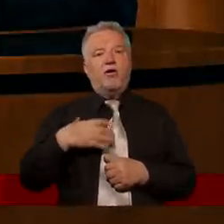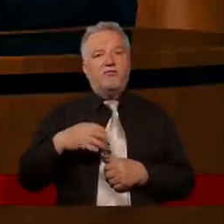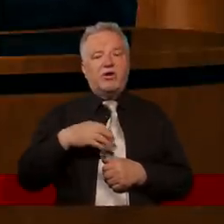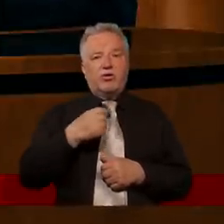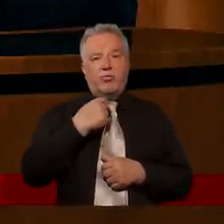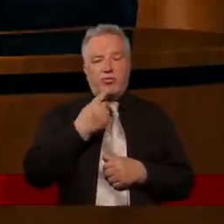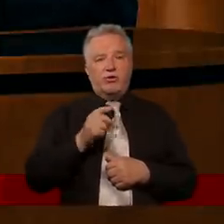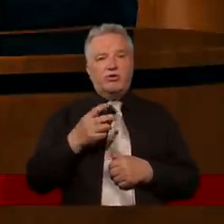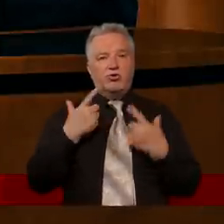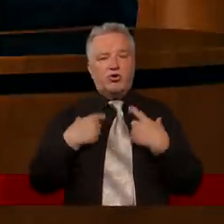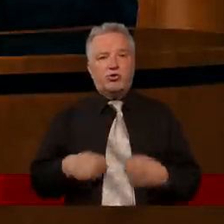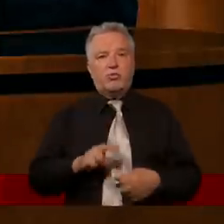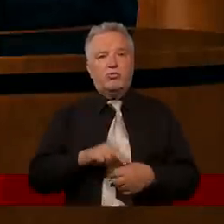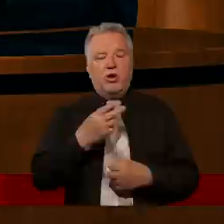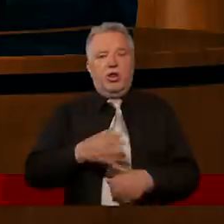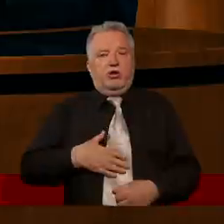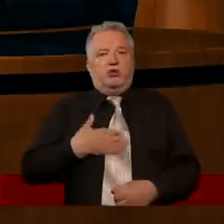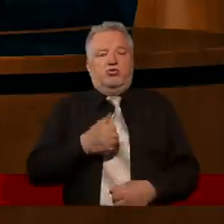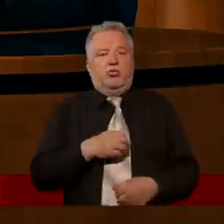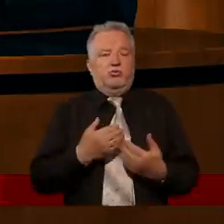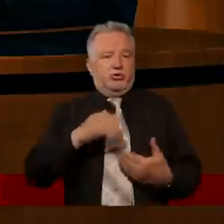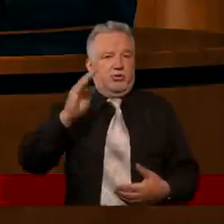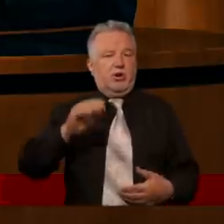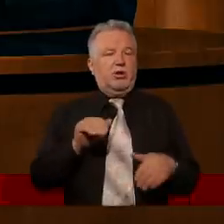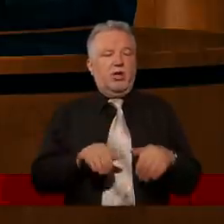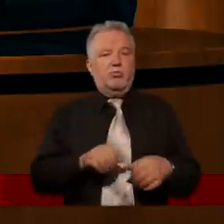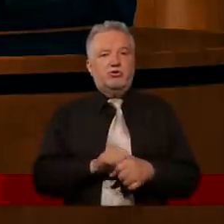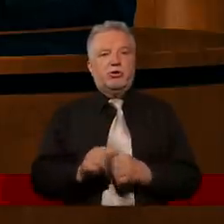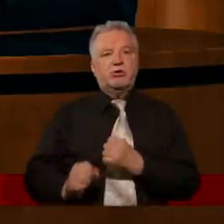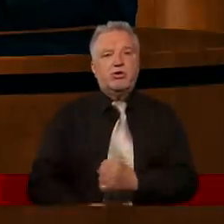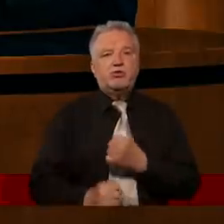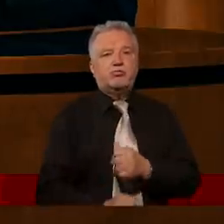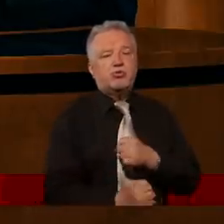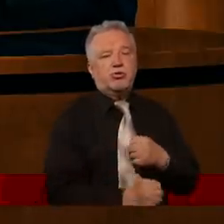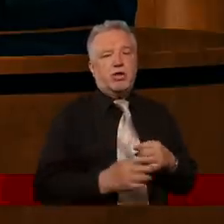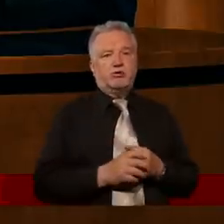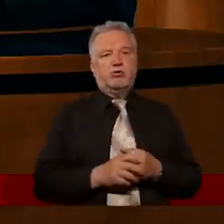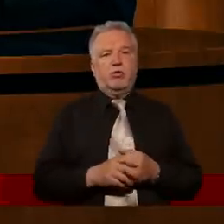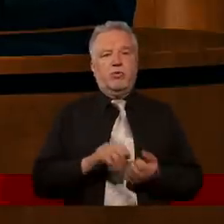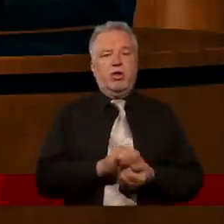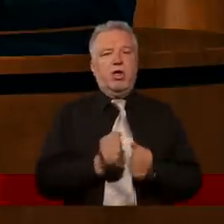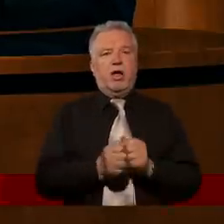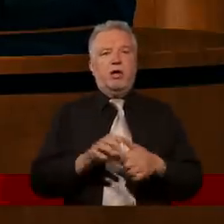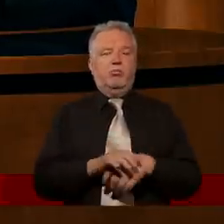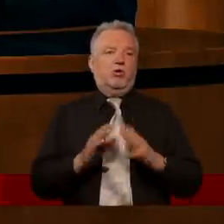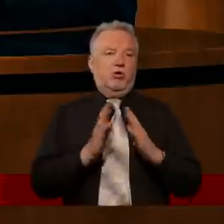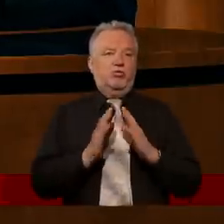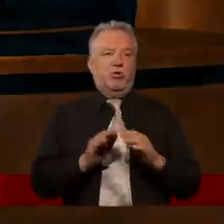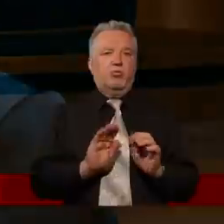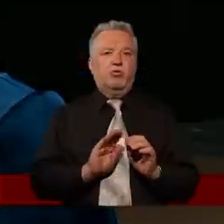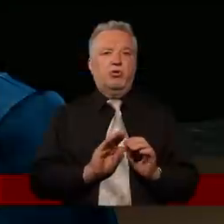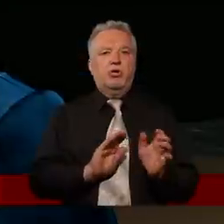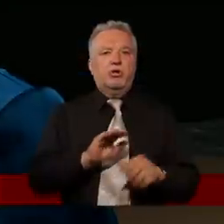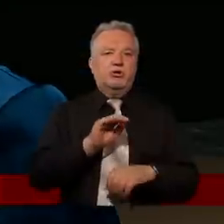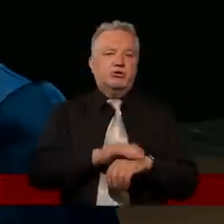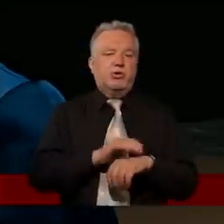życiowo nie czują się jakoś wielkimi. Nie wiem, może jest sprzątaczką ktoś albo w domu zajmuje